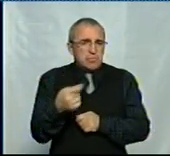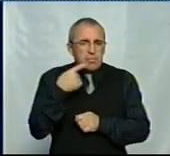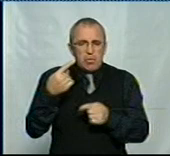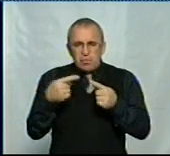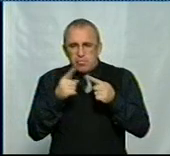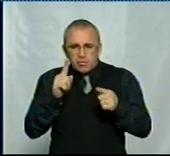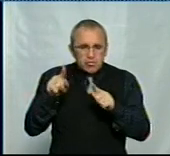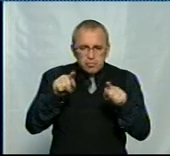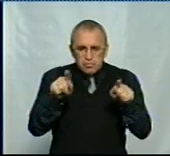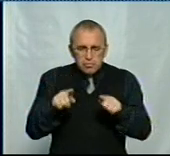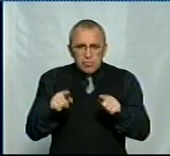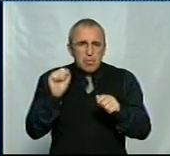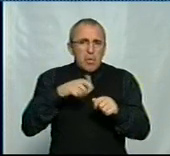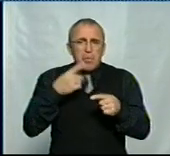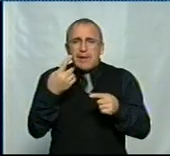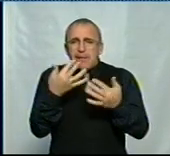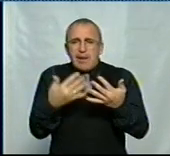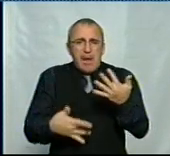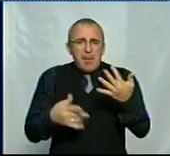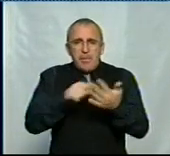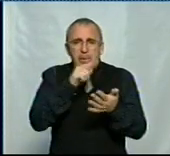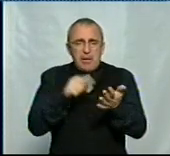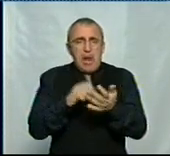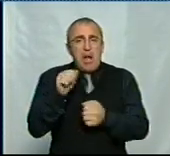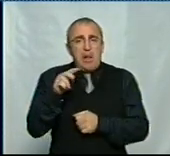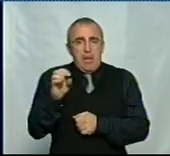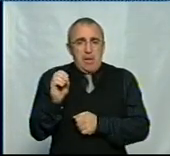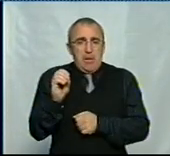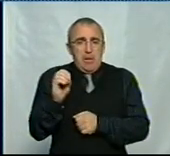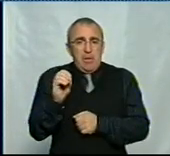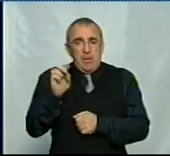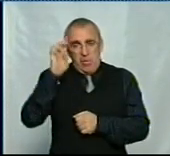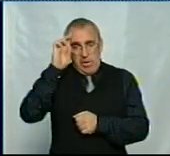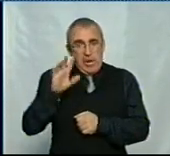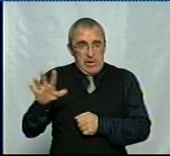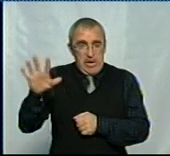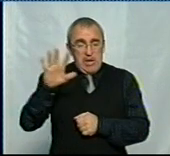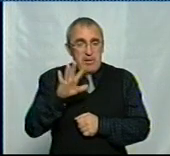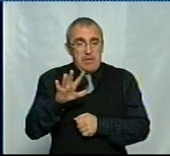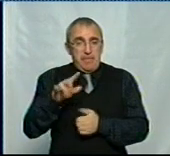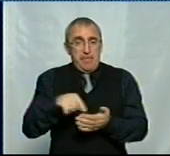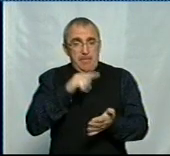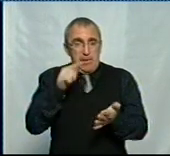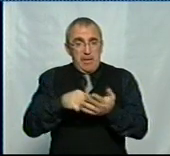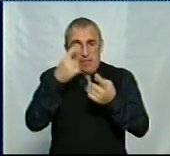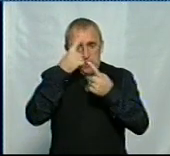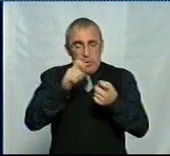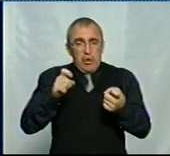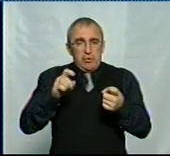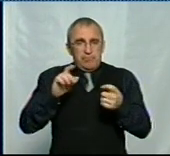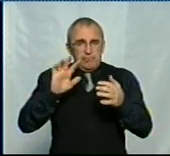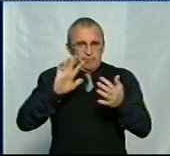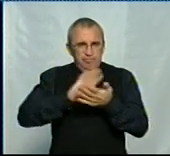зорієнтуватися. Може бути декілька питань. Але в країні, в місті об'явлена через звичайна